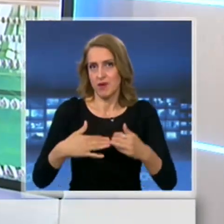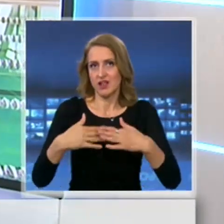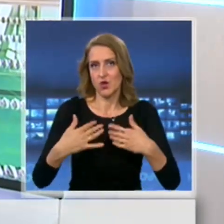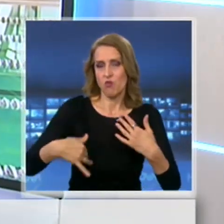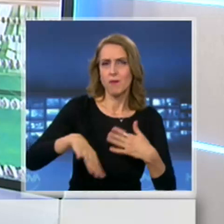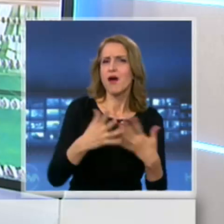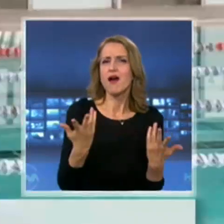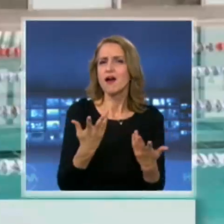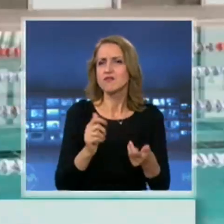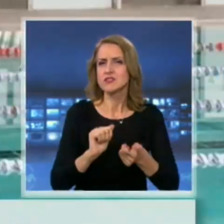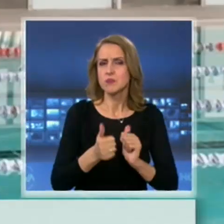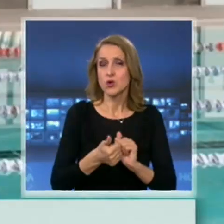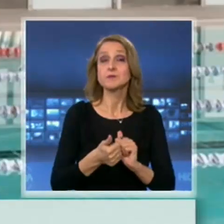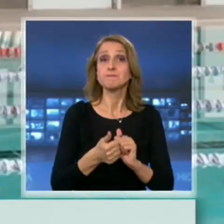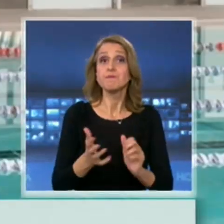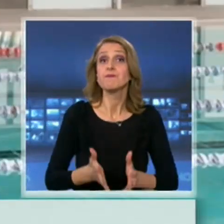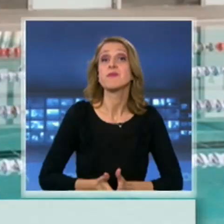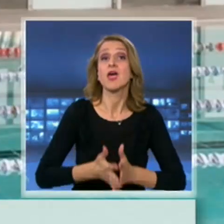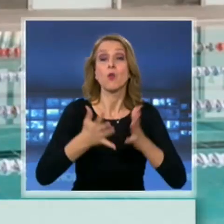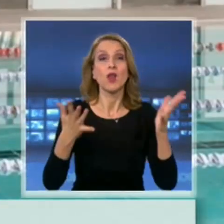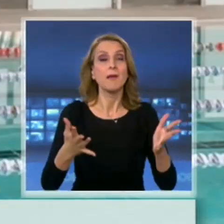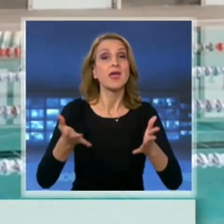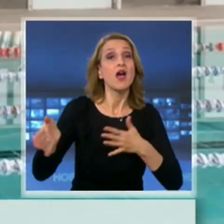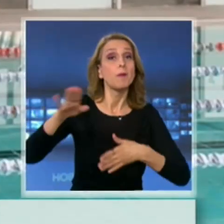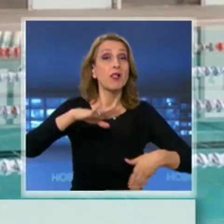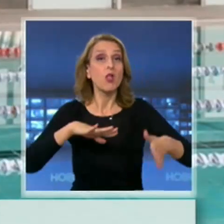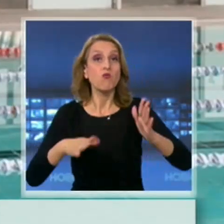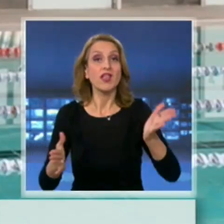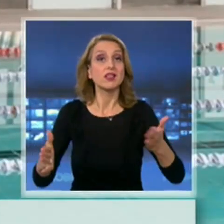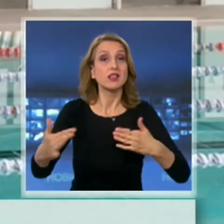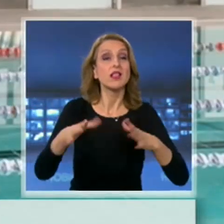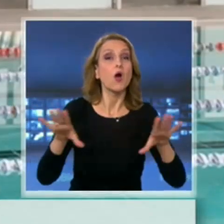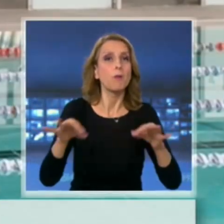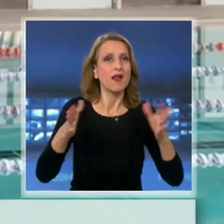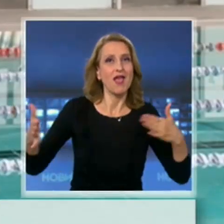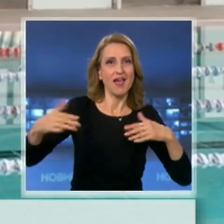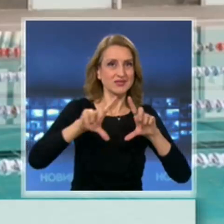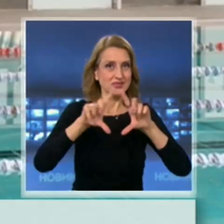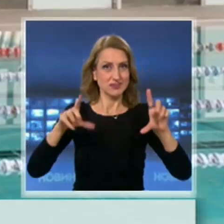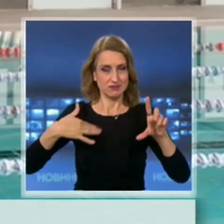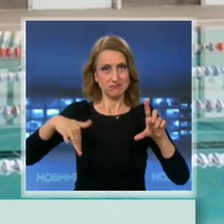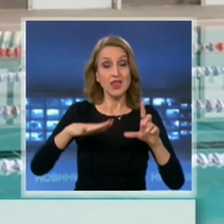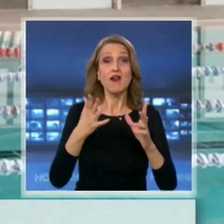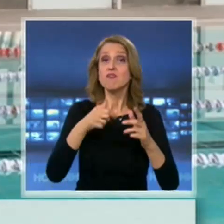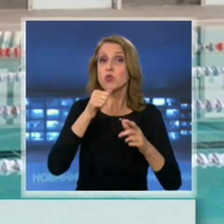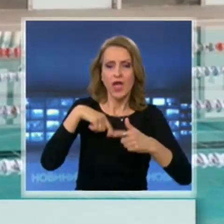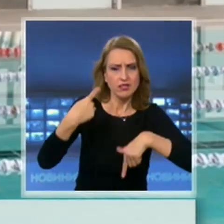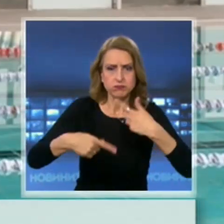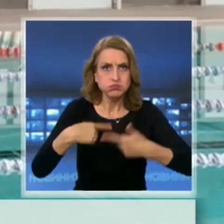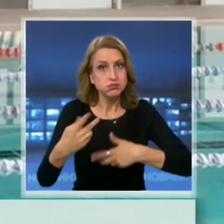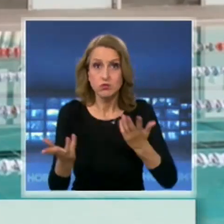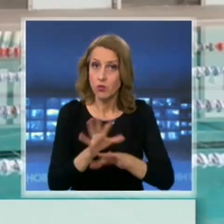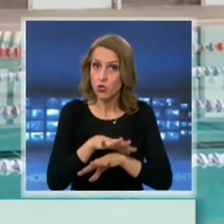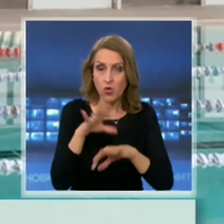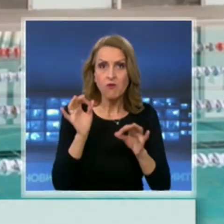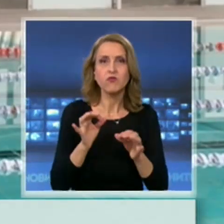В най-големия плувен комплекс у нас подготовката по отварянето вече е започна. Водата в басейните е сменена. Набавени са